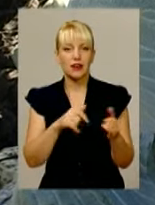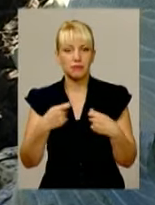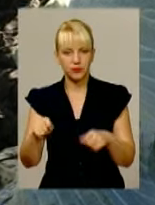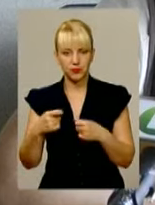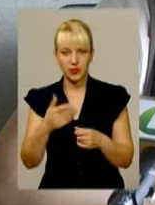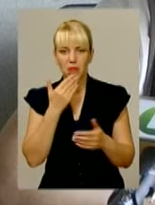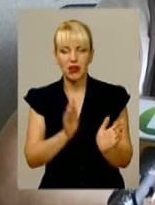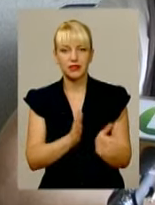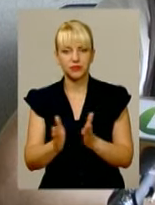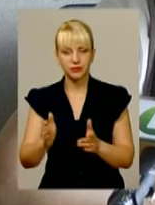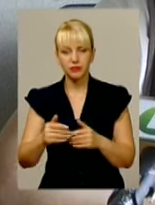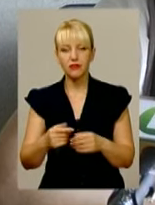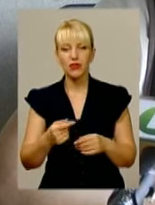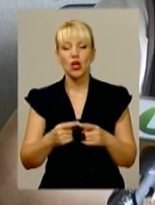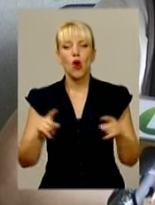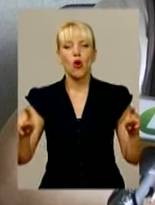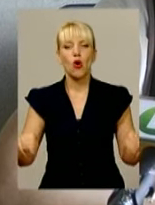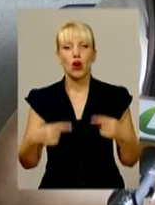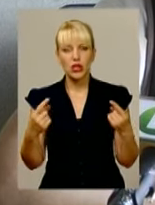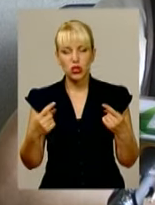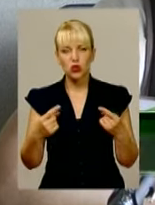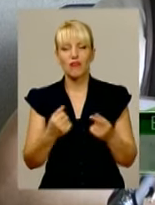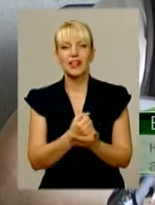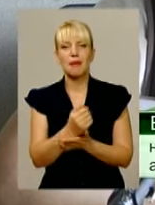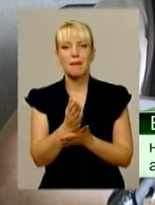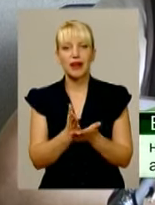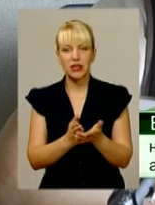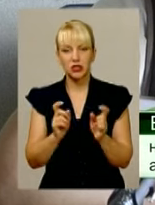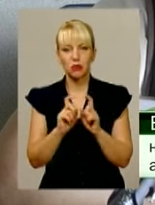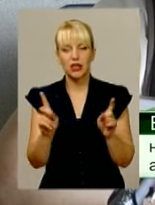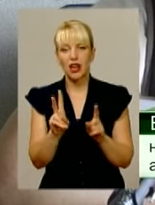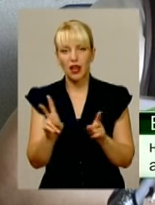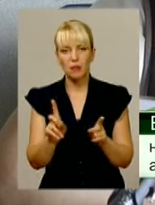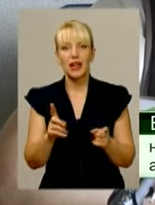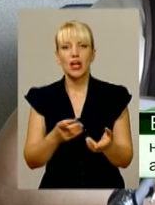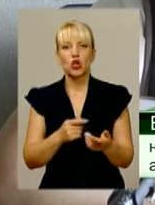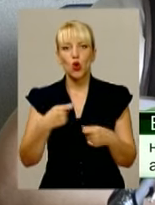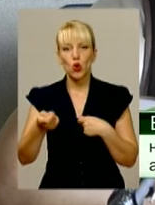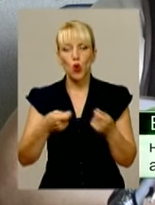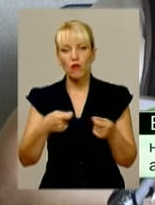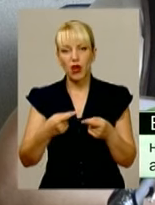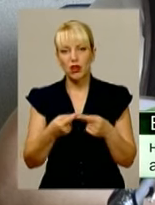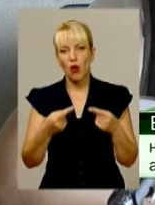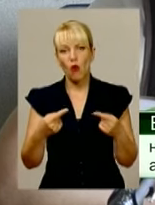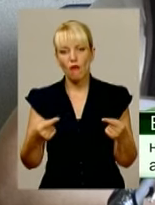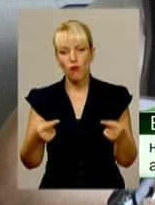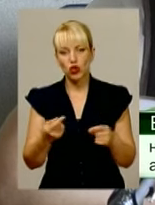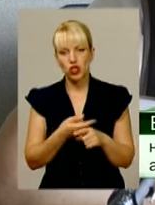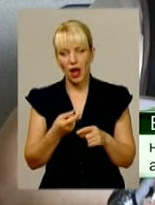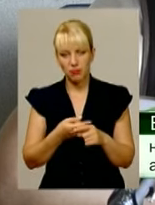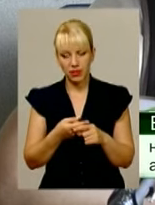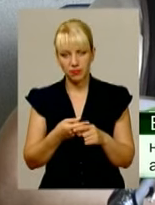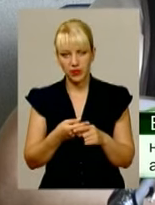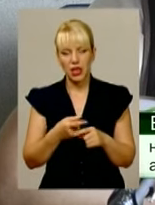спеціалісти. Організованої мережі магазинів, яка б торгувала овочами, які вирощені на наших площах.